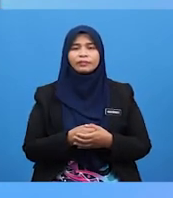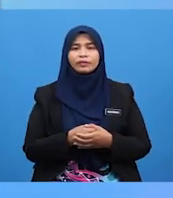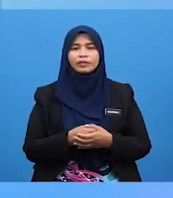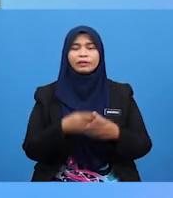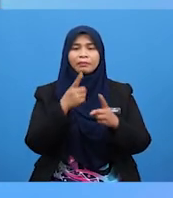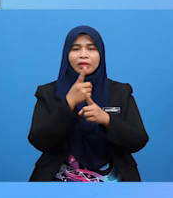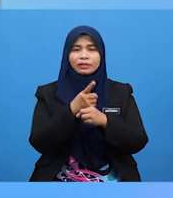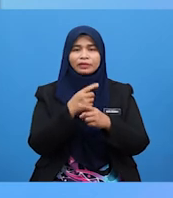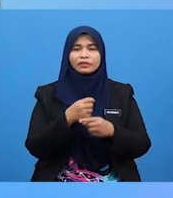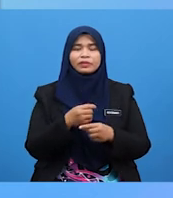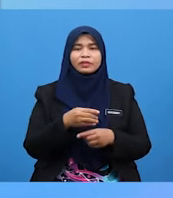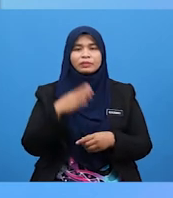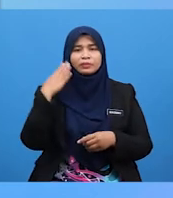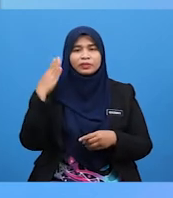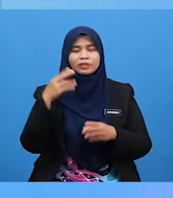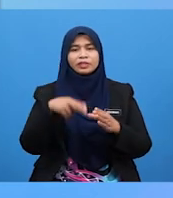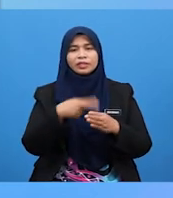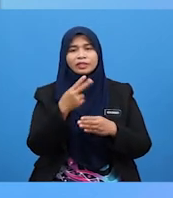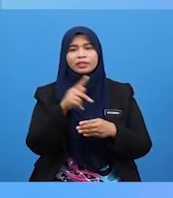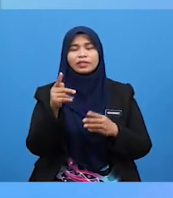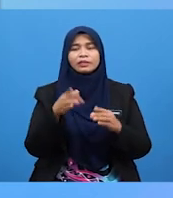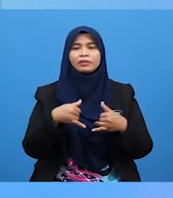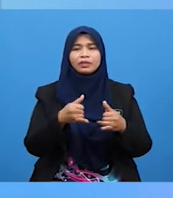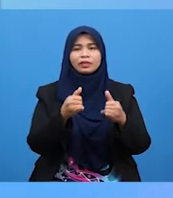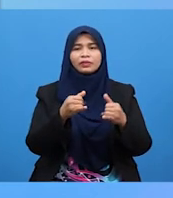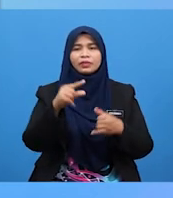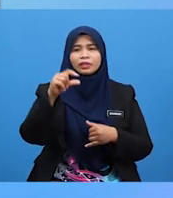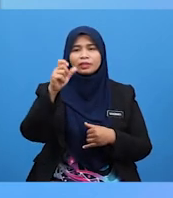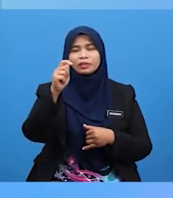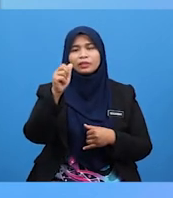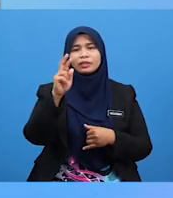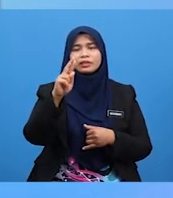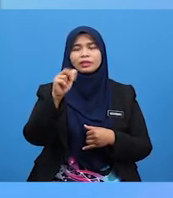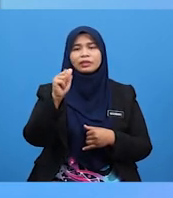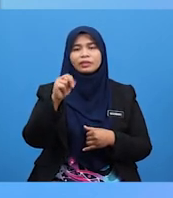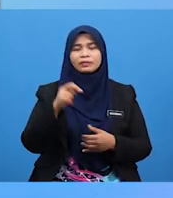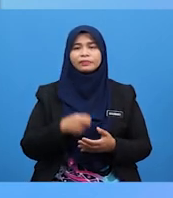Betul Bunyi Dihasilkan Melalui Getaran